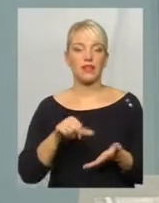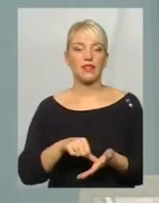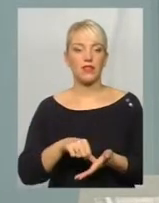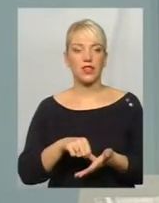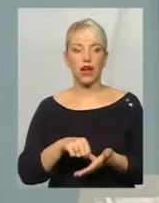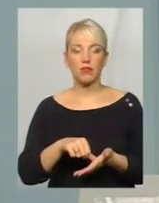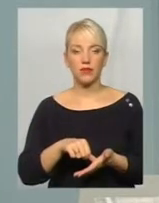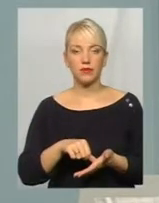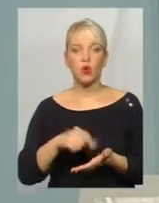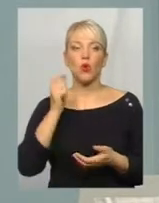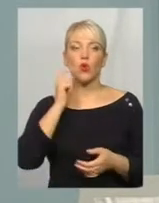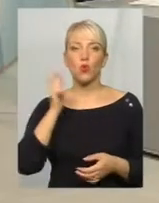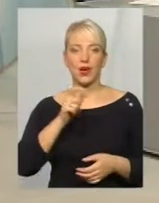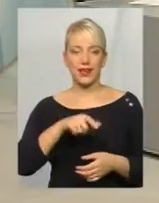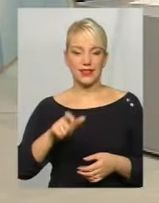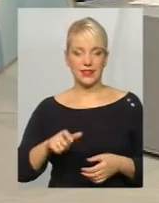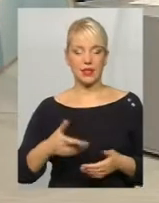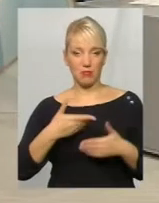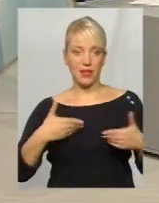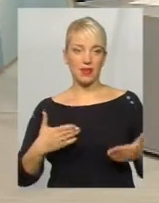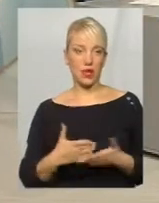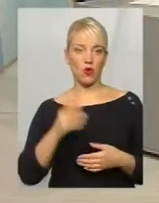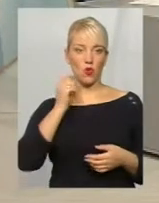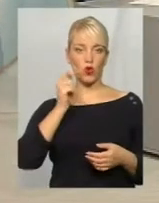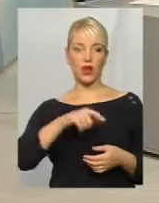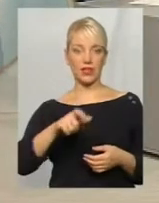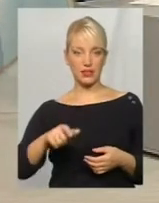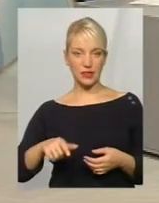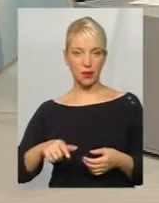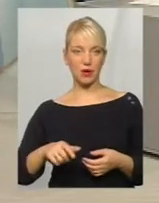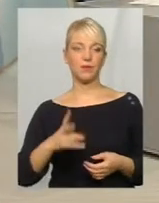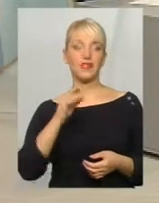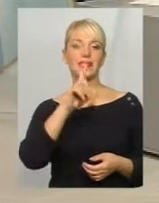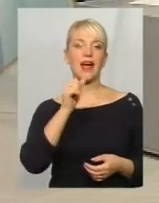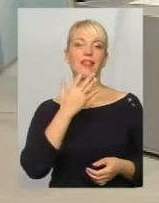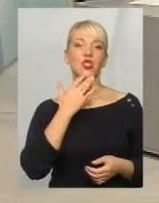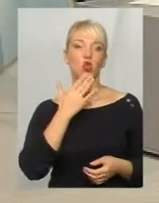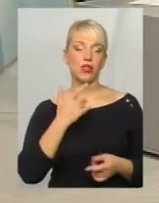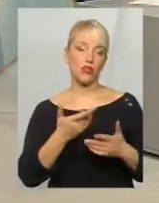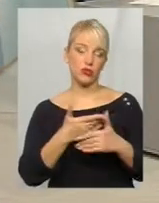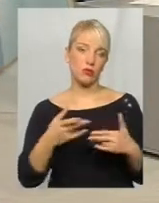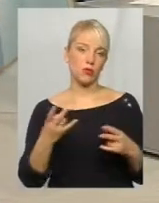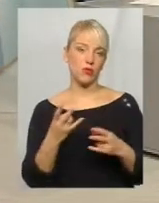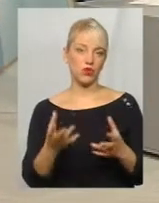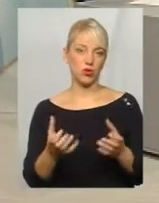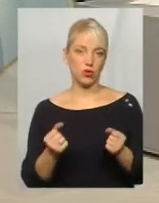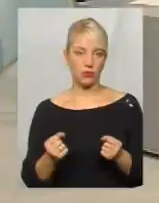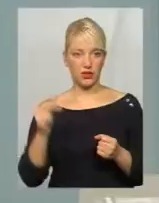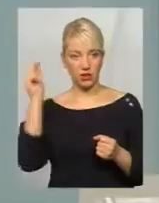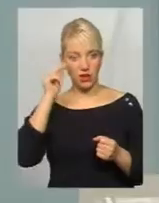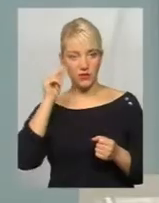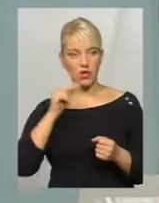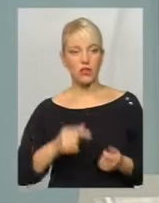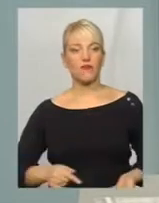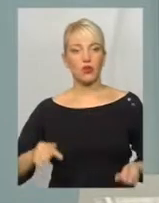українців, ми є українці за національністю, ми маємо отримувати навчання